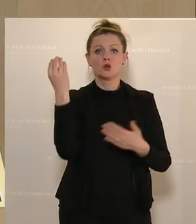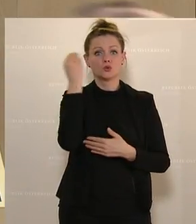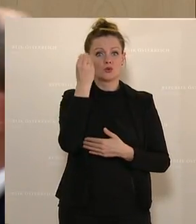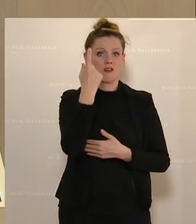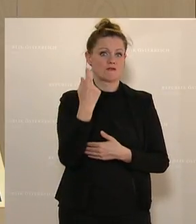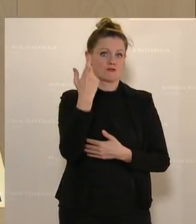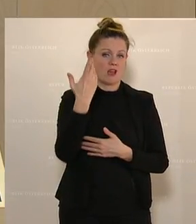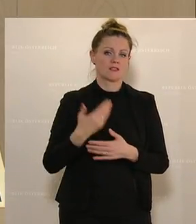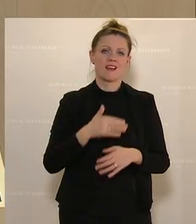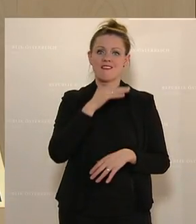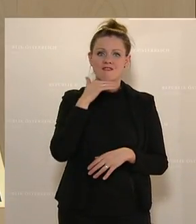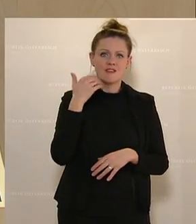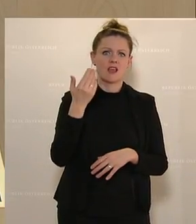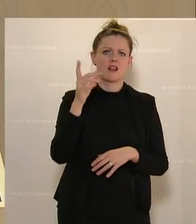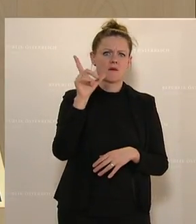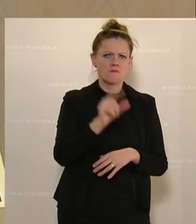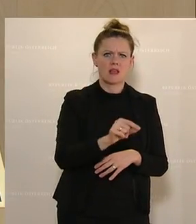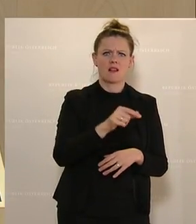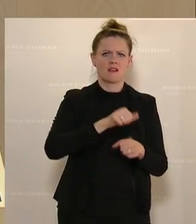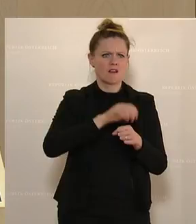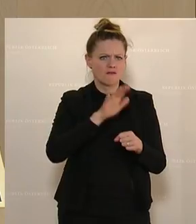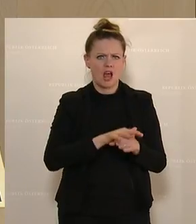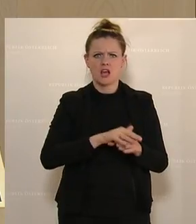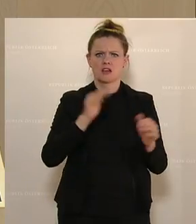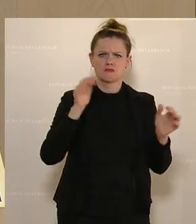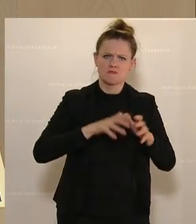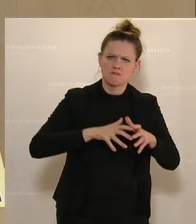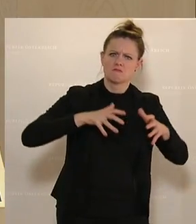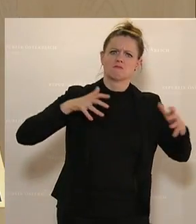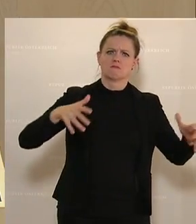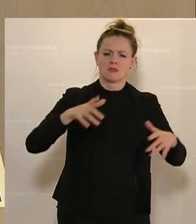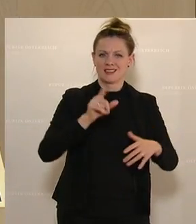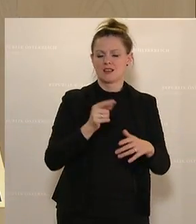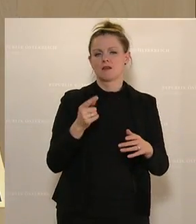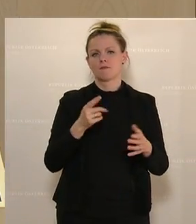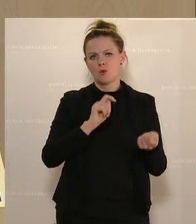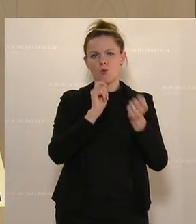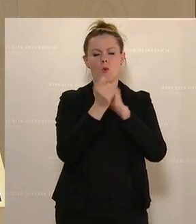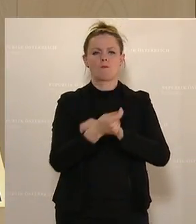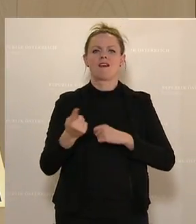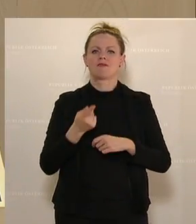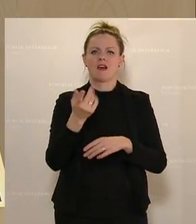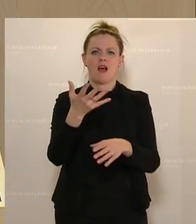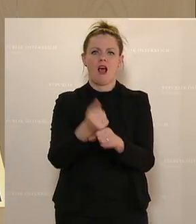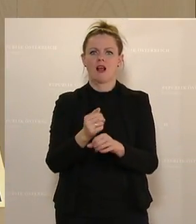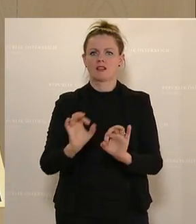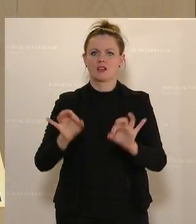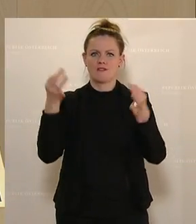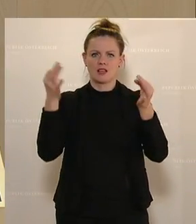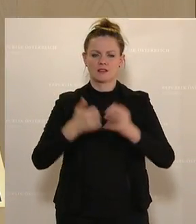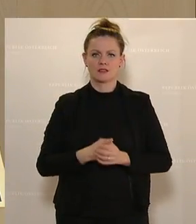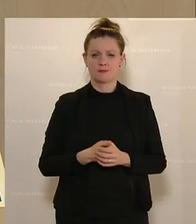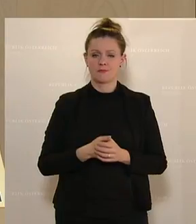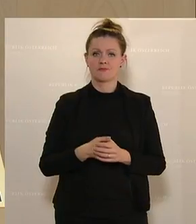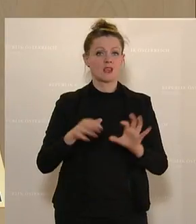von diesem viel und billig, gerade beim Fleisch, wegkommen. Wir müssen hin zur Nachhaltigkeit und zur Qualität. Und wenn ich